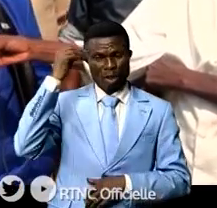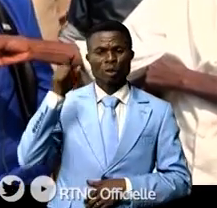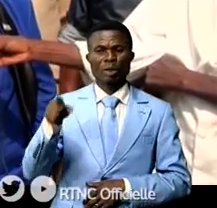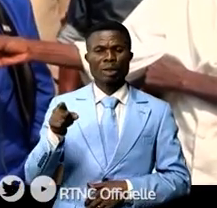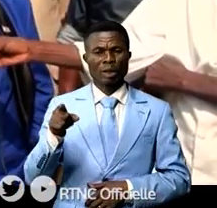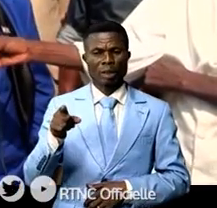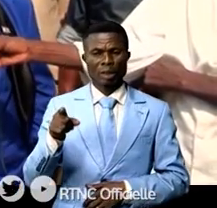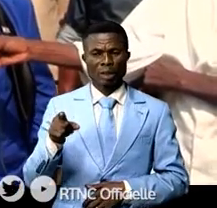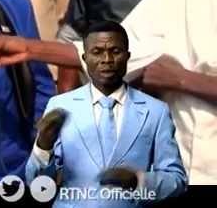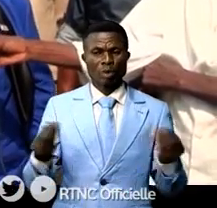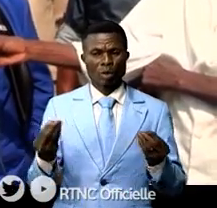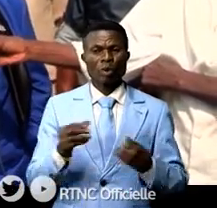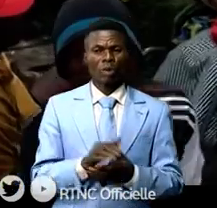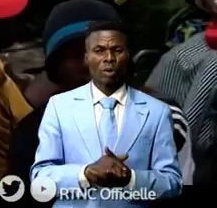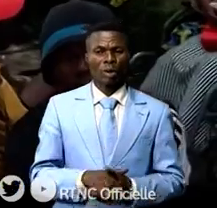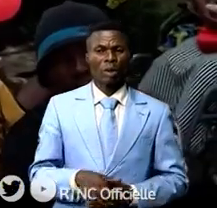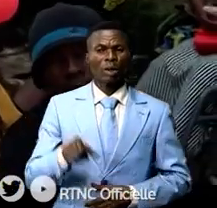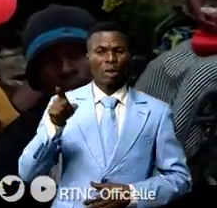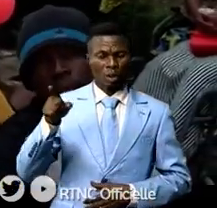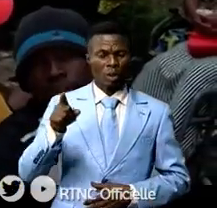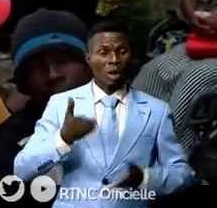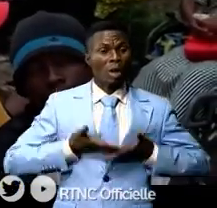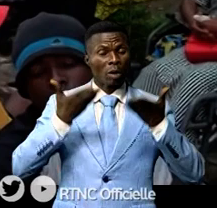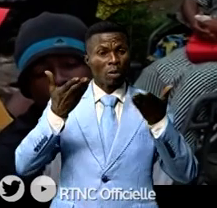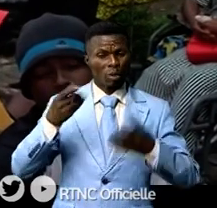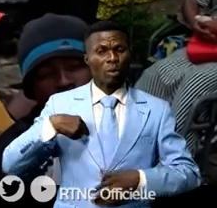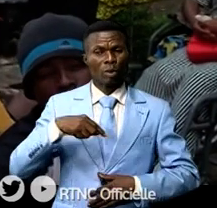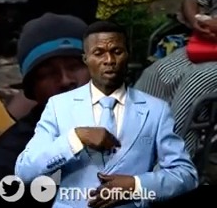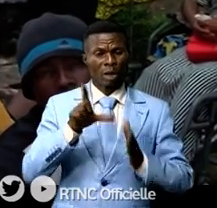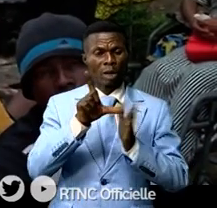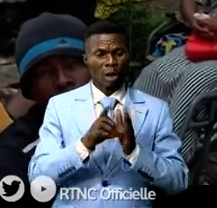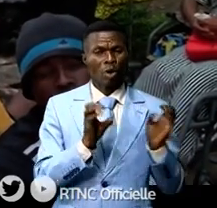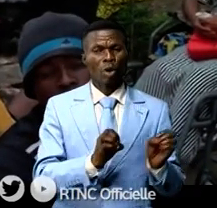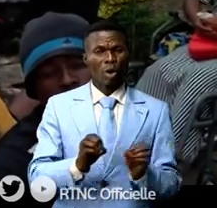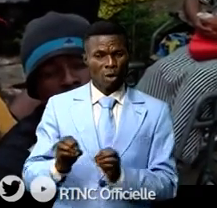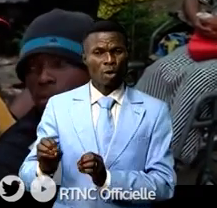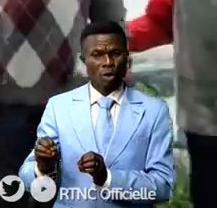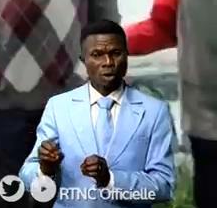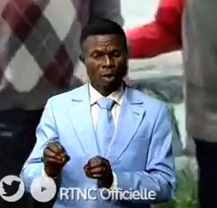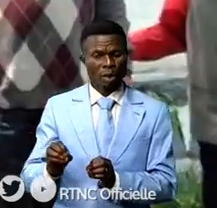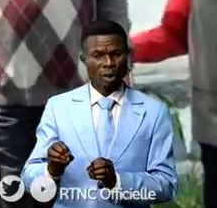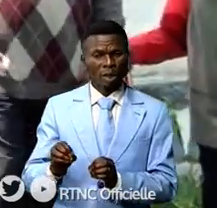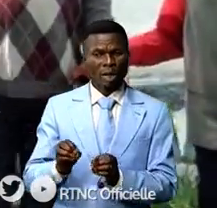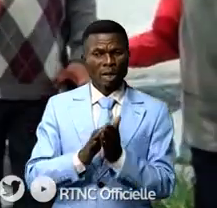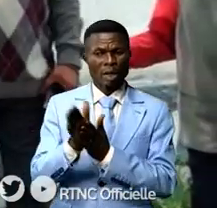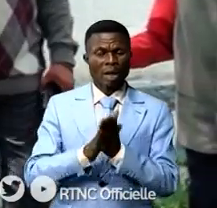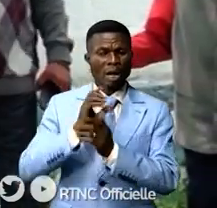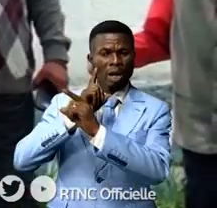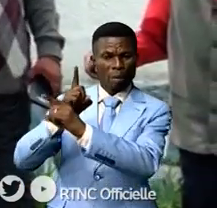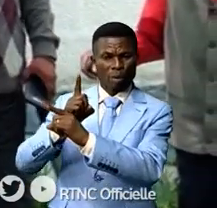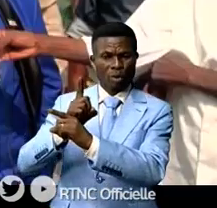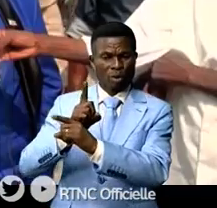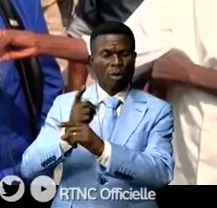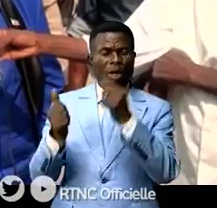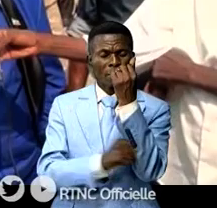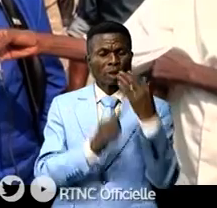bien entendu parce que la proposition de la loi organique pour ta protection et promotion des